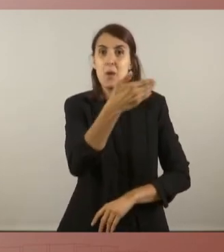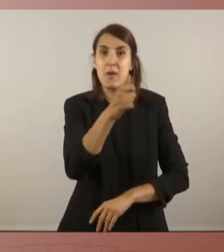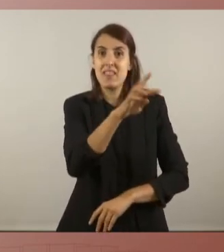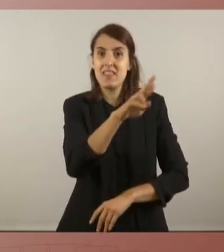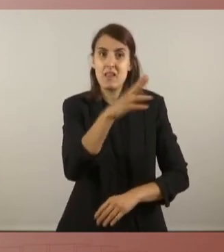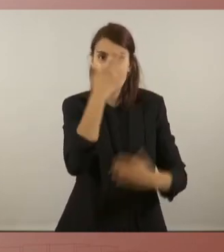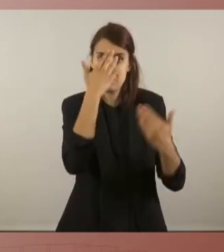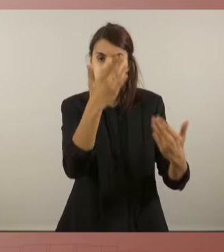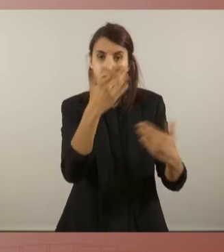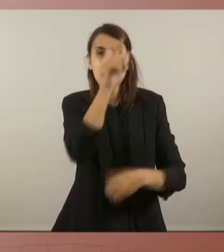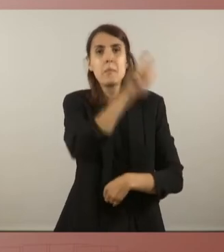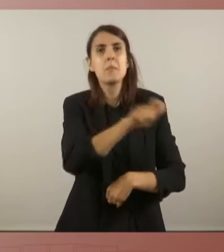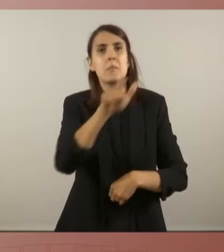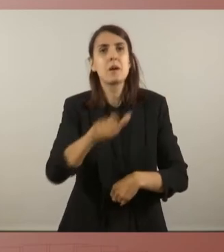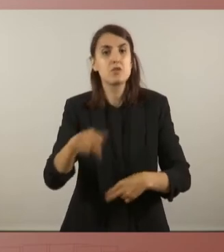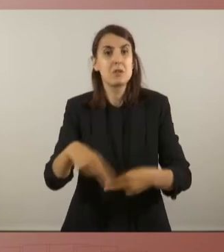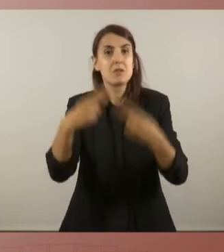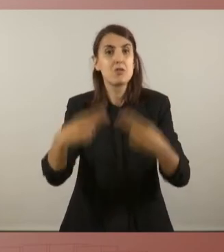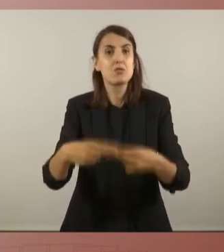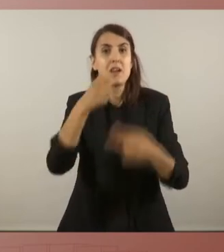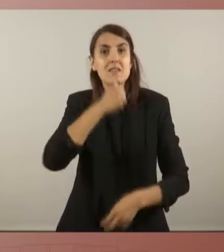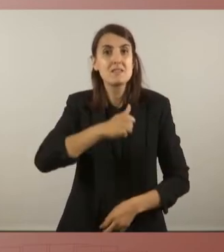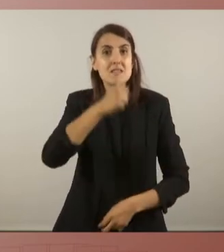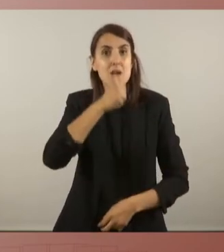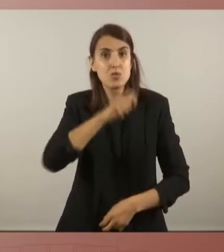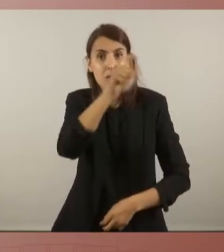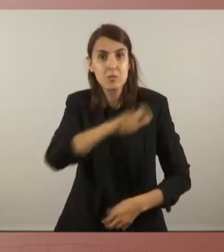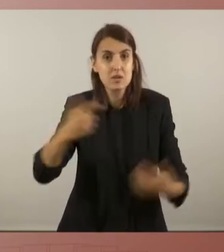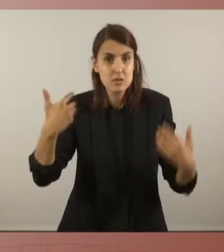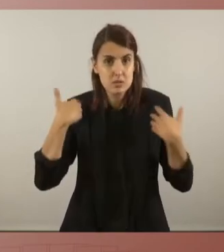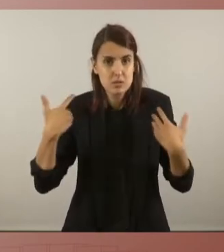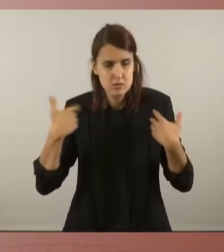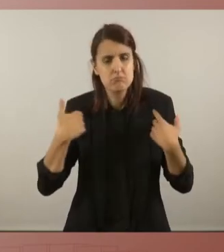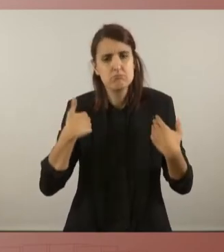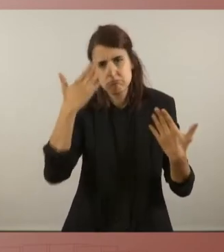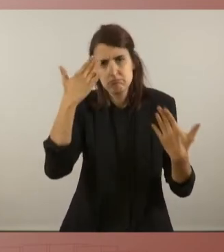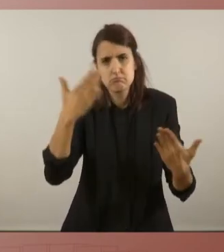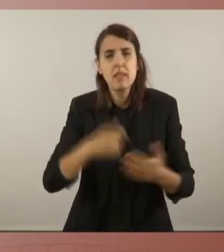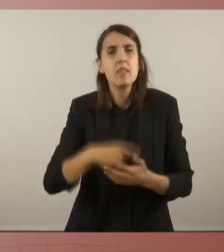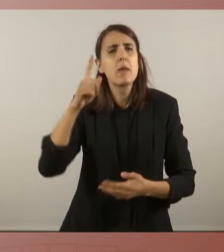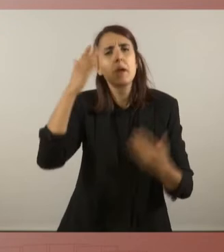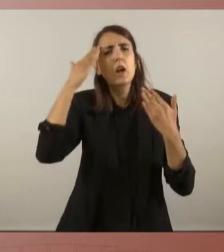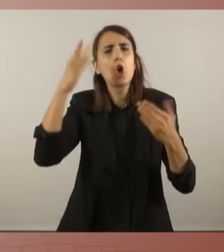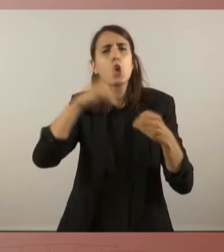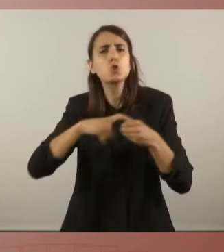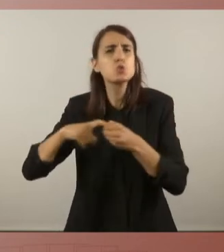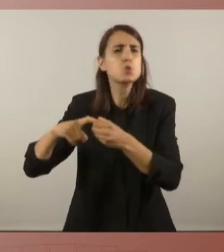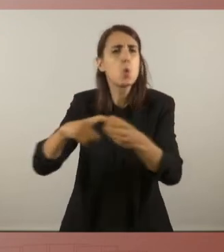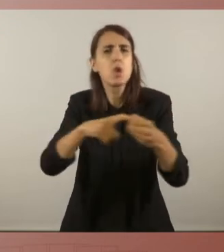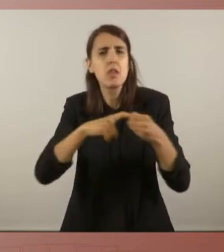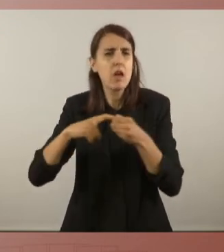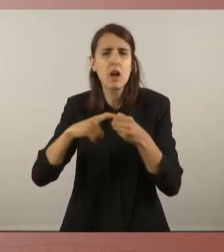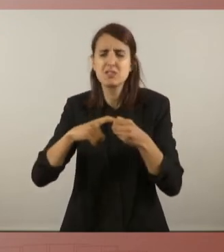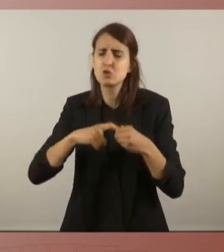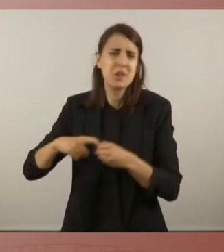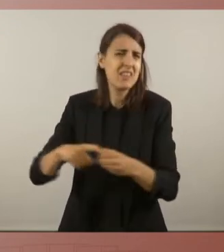a la frontera de Ceuta. També el nostre record solidari, la nostra absoluta